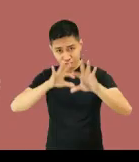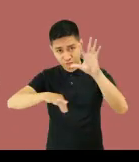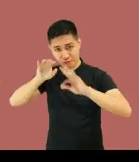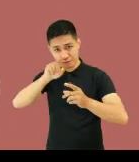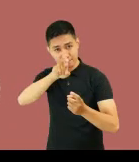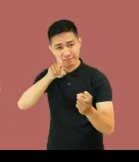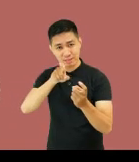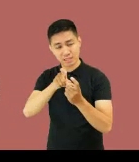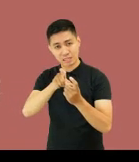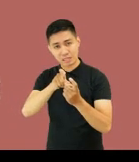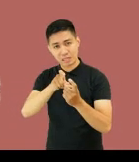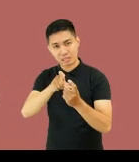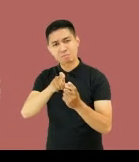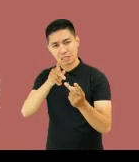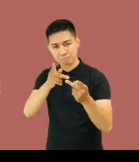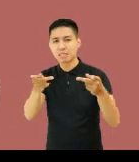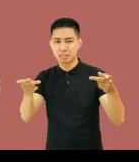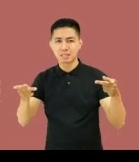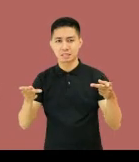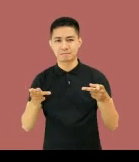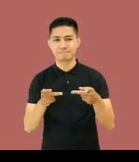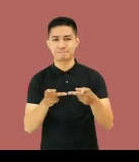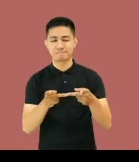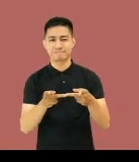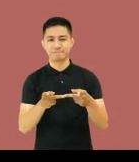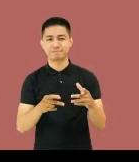at mahanap ang eksaktong lokasyon ng isang lugar.